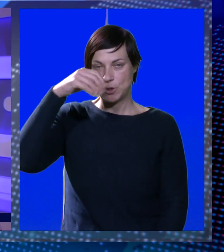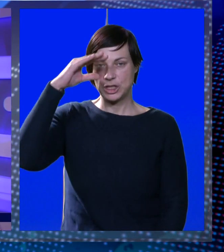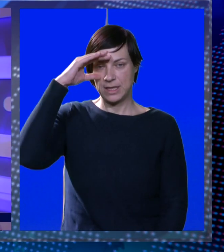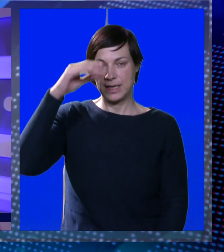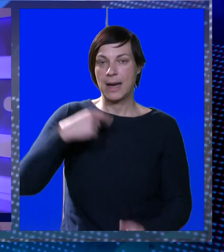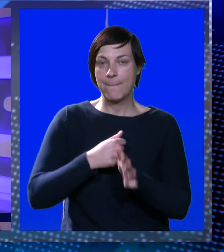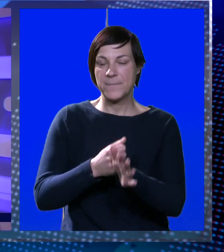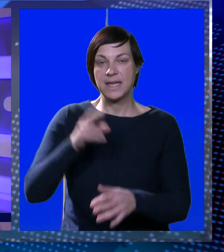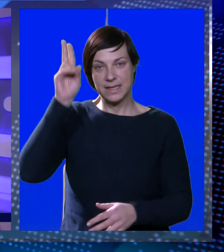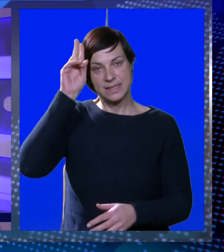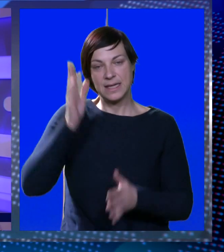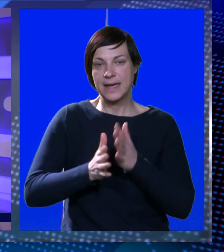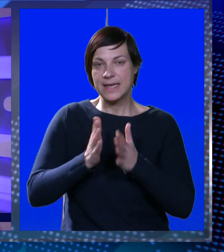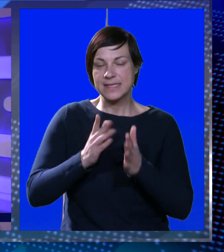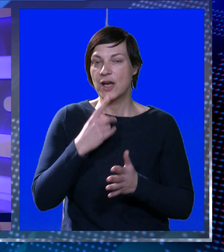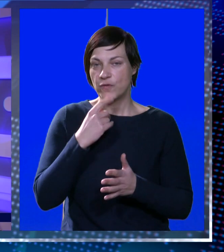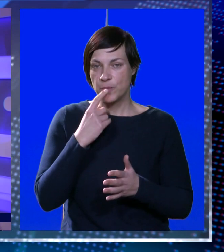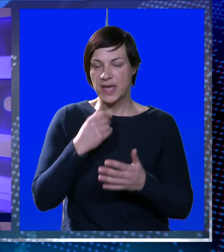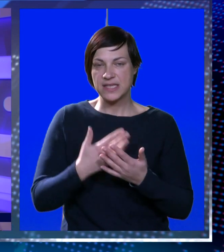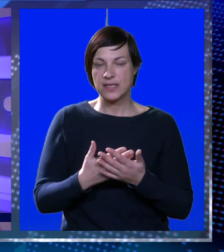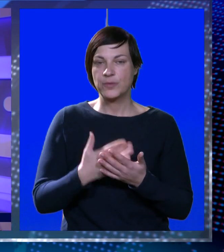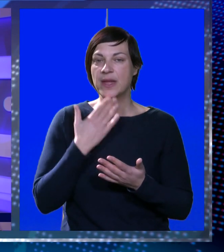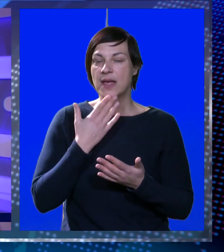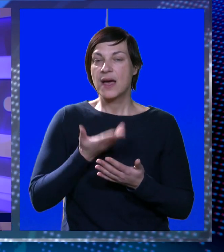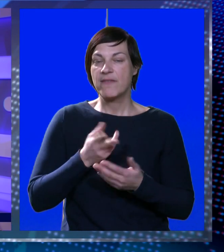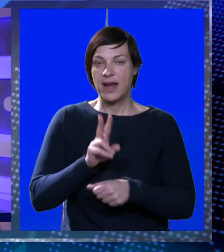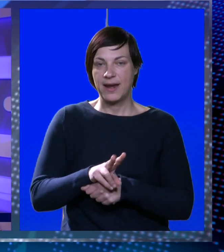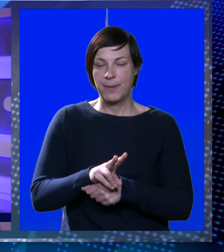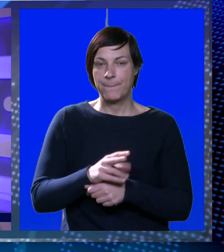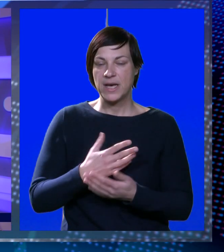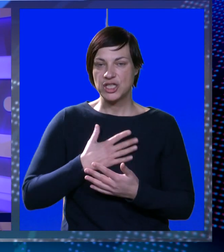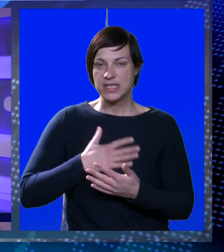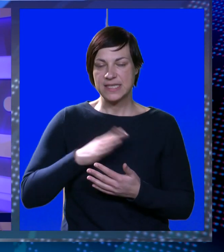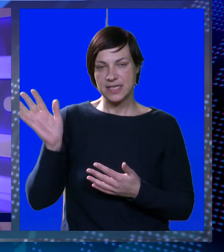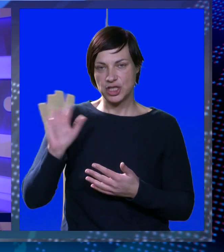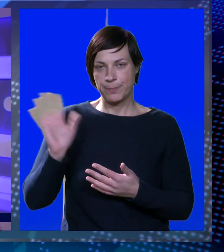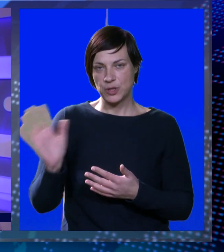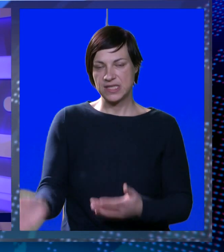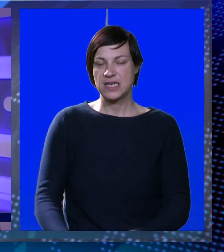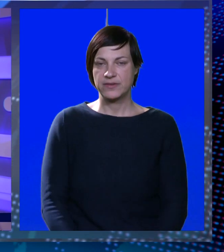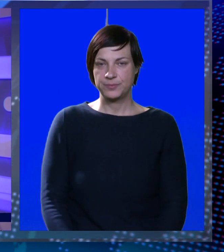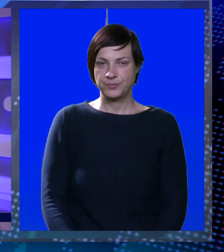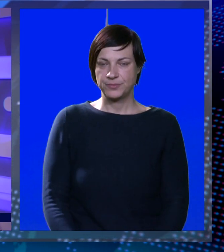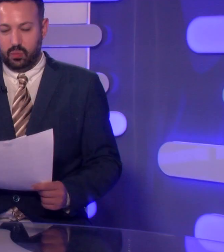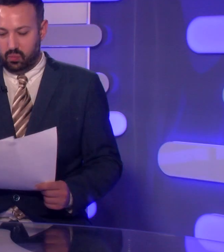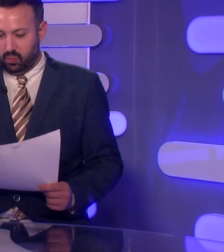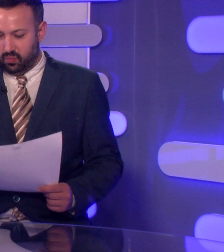Poštovani gledatelji, pratili ste Dnevnik na znakovnom jeziku. Hvala na pozornosti i srdečan pozdrav.